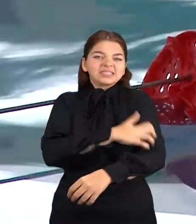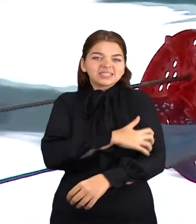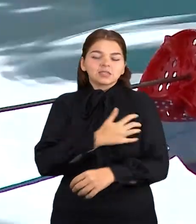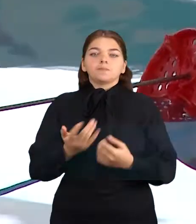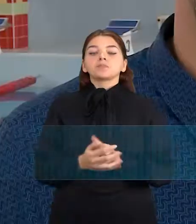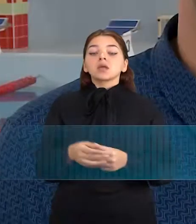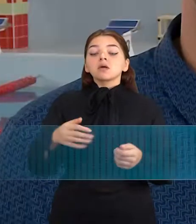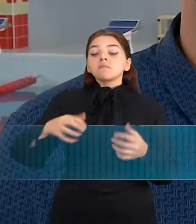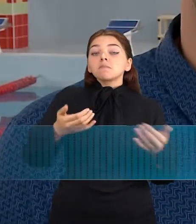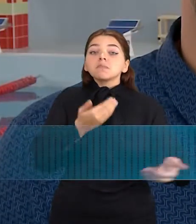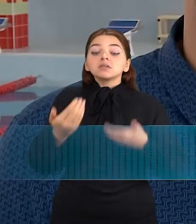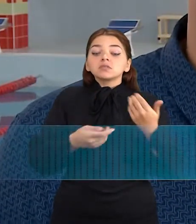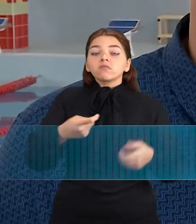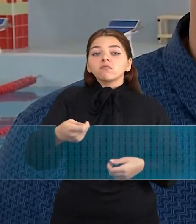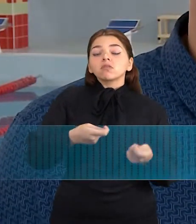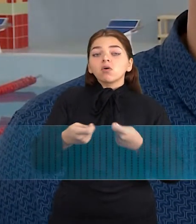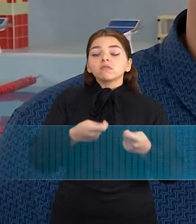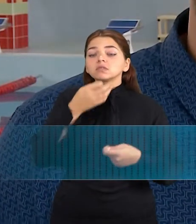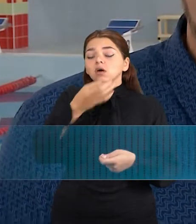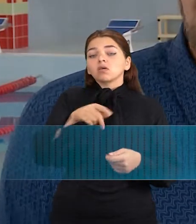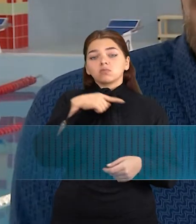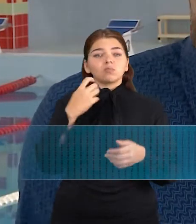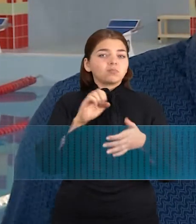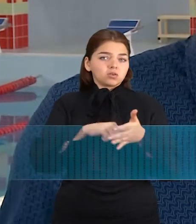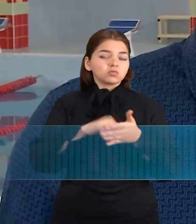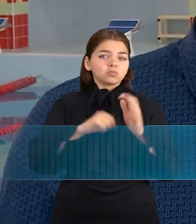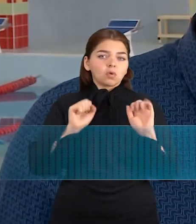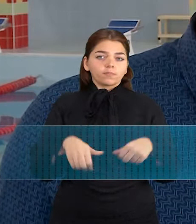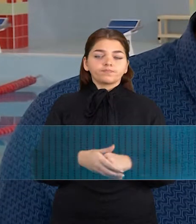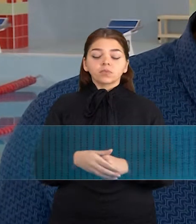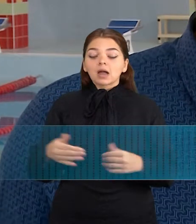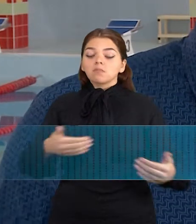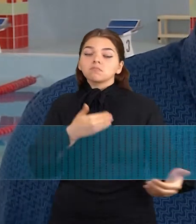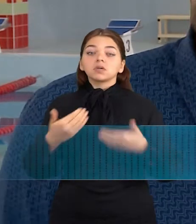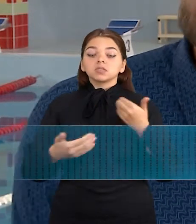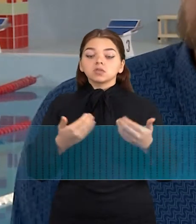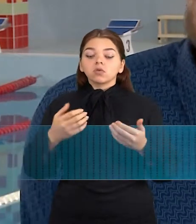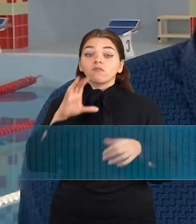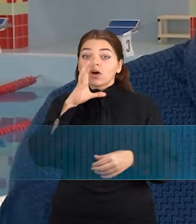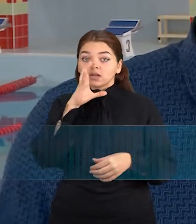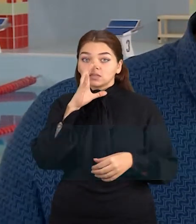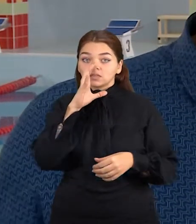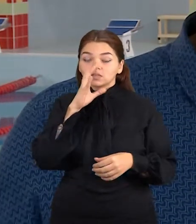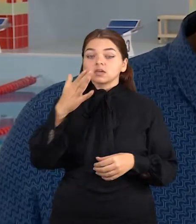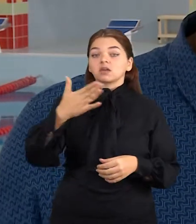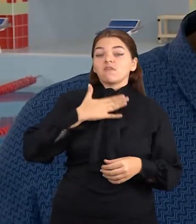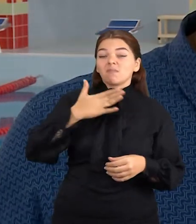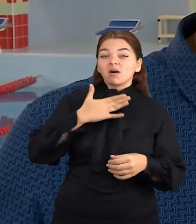daugybę veiksnių. Matote, baseino vandenį ir kvepavimo visą